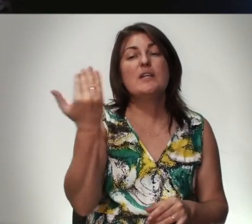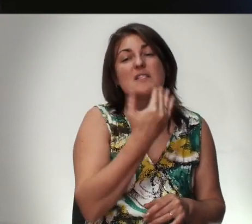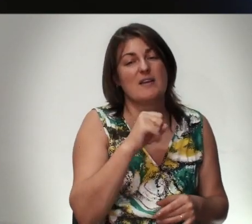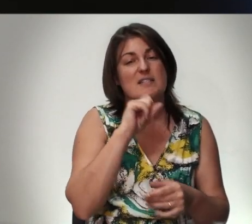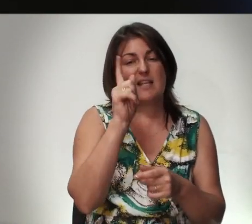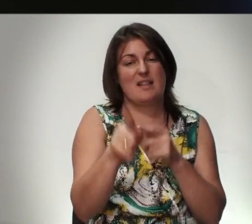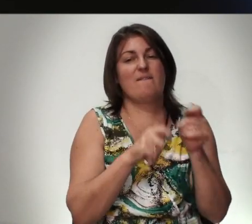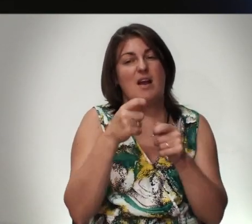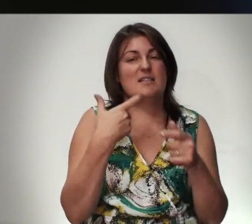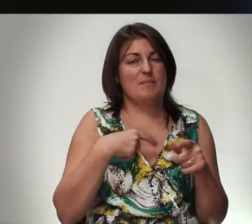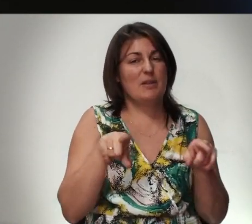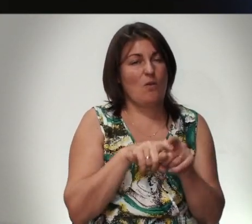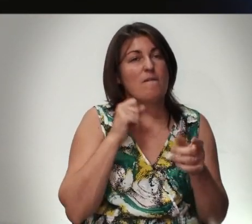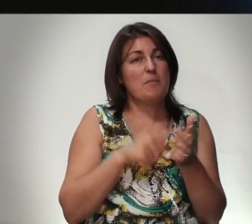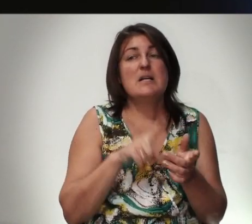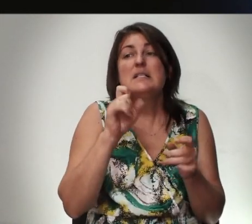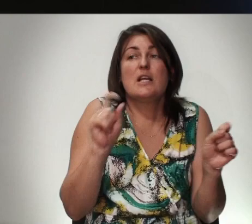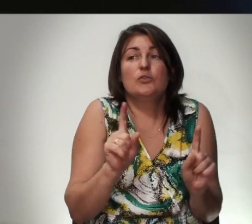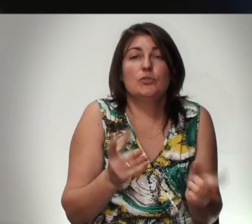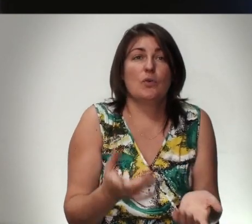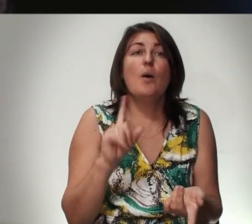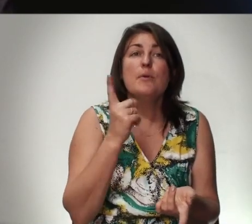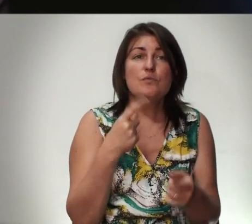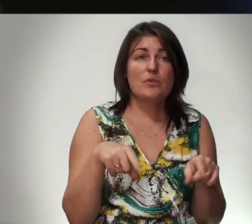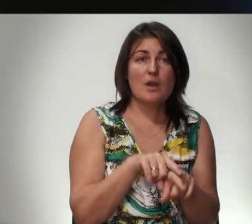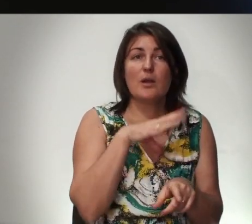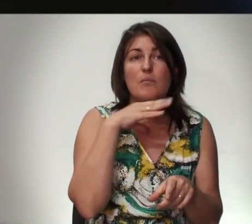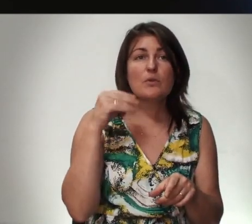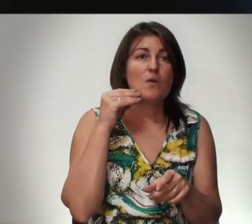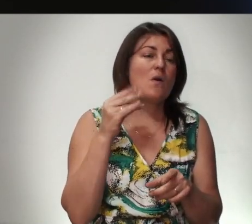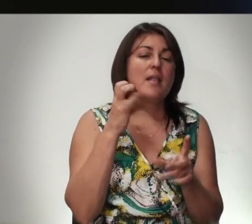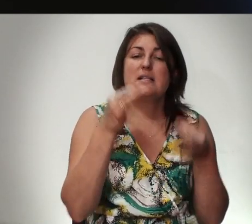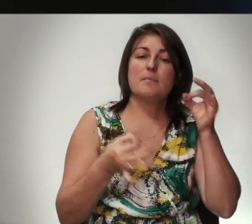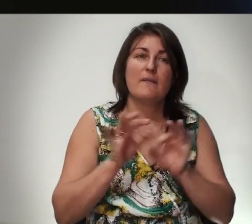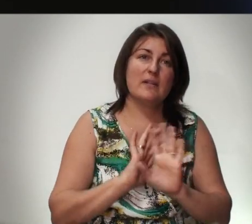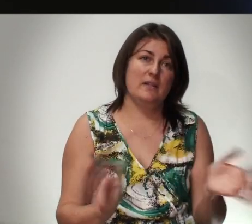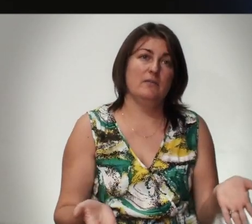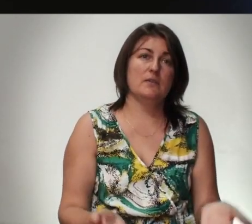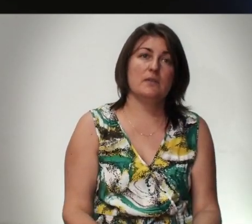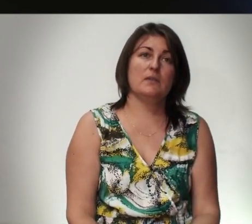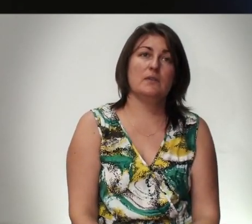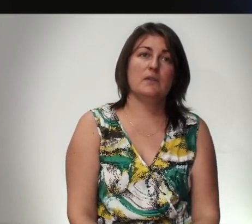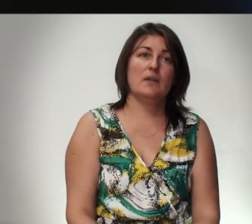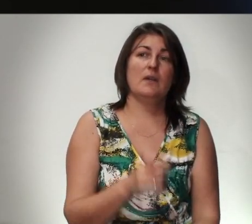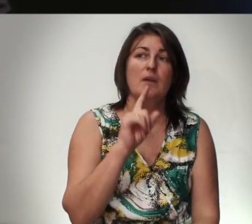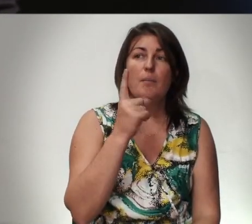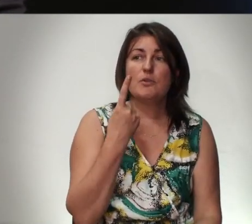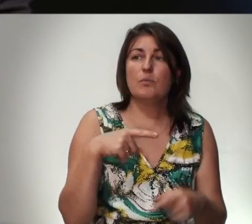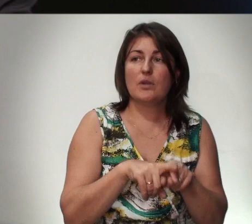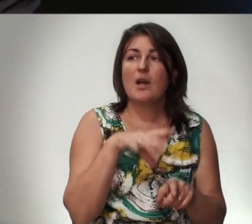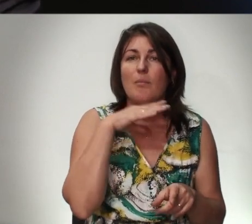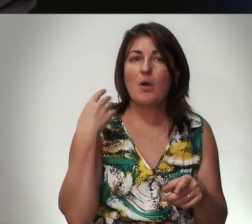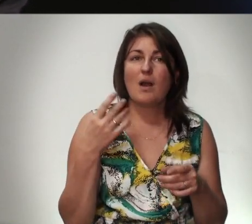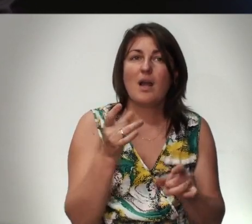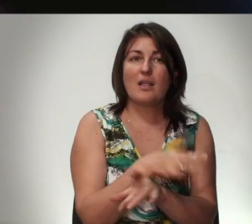Задавали Себе Такой Вопрос За Что Почему Так Много Несправедливости Почему Так Много